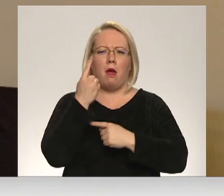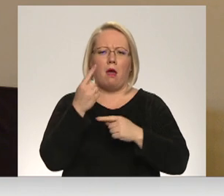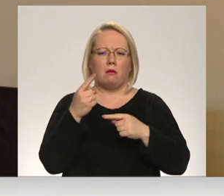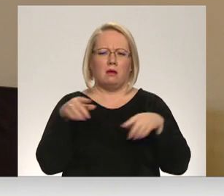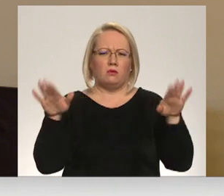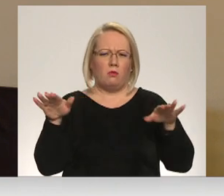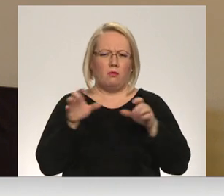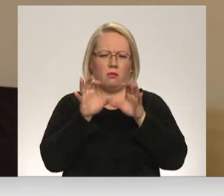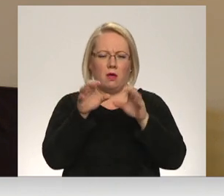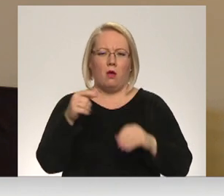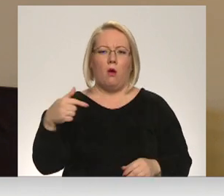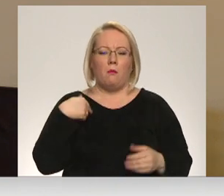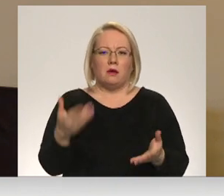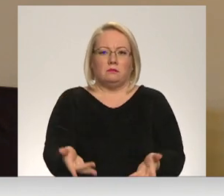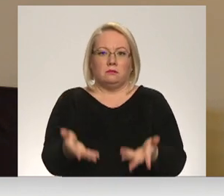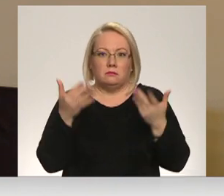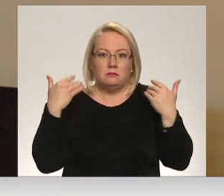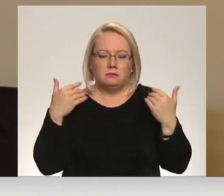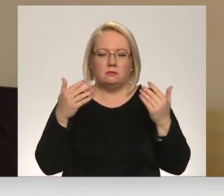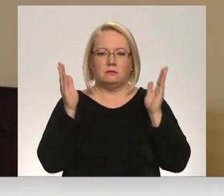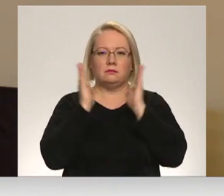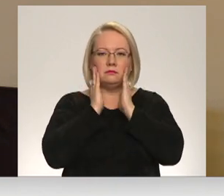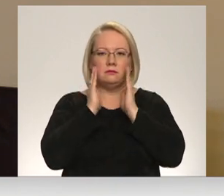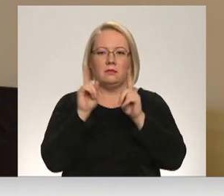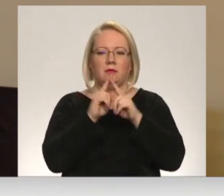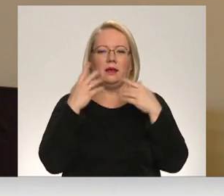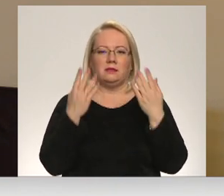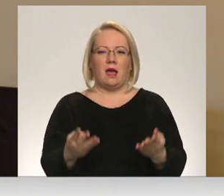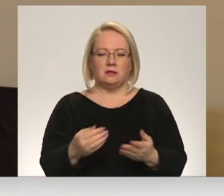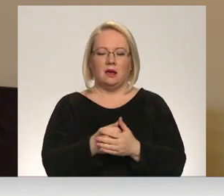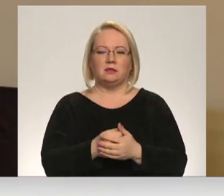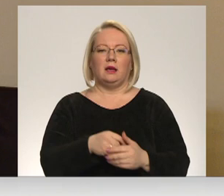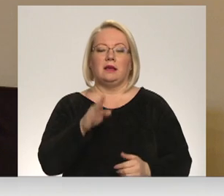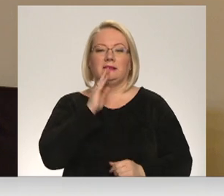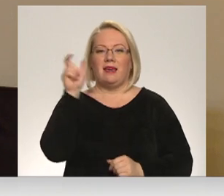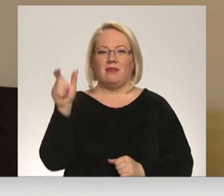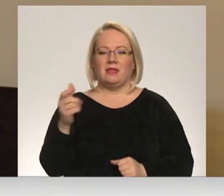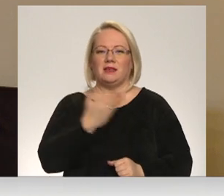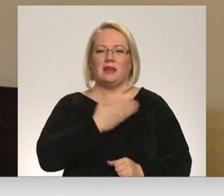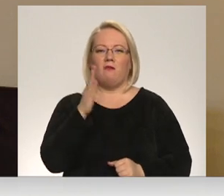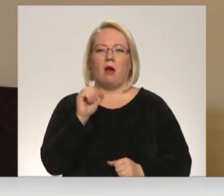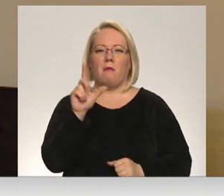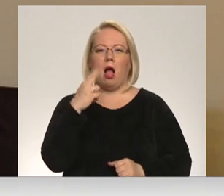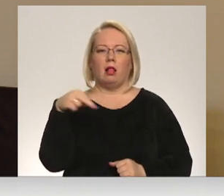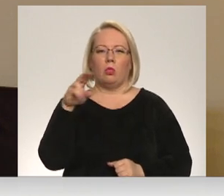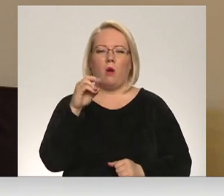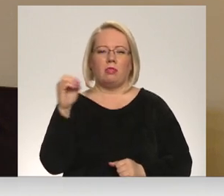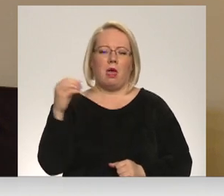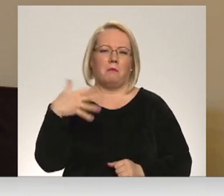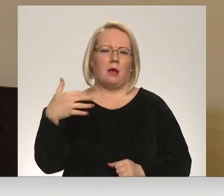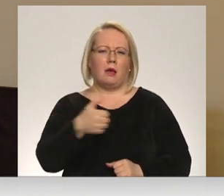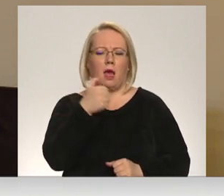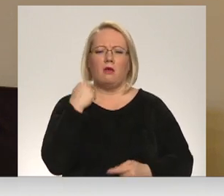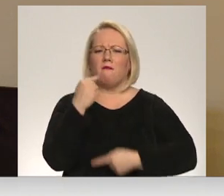Un mēs parāvām. Akmīļā pasaulīt izgāzās. Anna Baldonē dzīvo vairāk nekā piecdesmit gadus un vienmēr